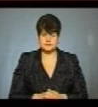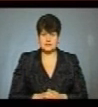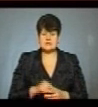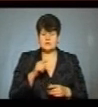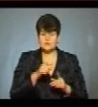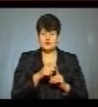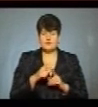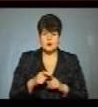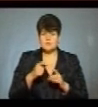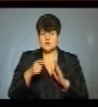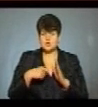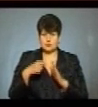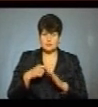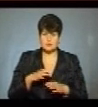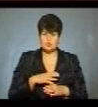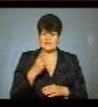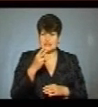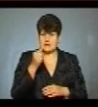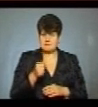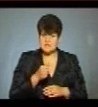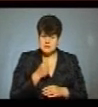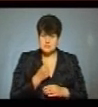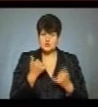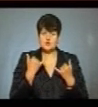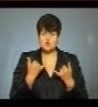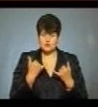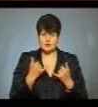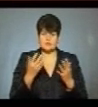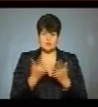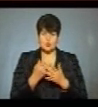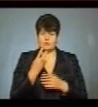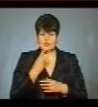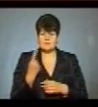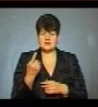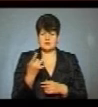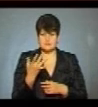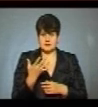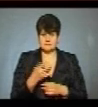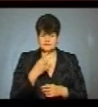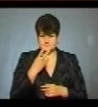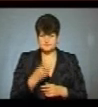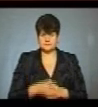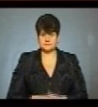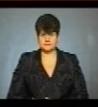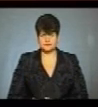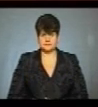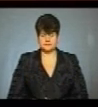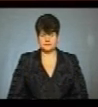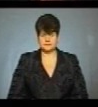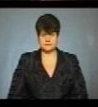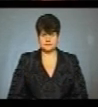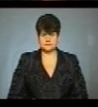За його словами, зйомки тривали три місяці. Сьогодні стрічку показали вперше. Бачила її наша знімальна група.